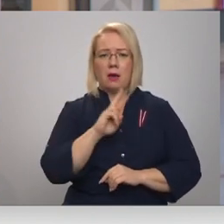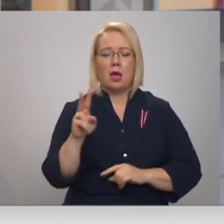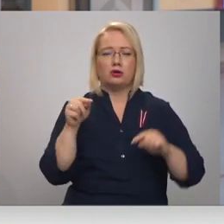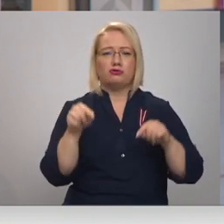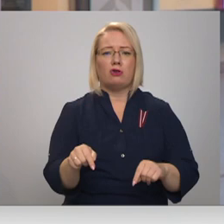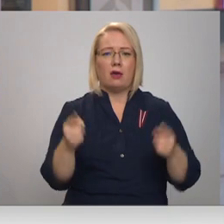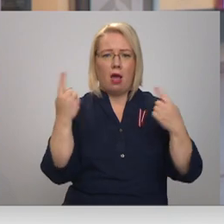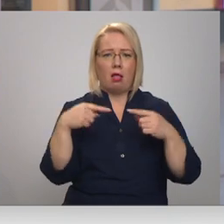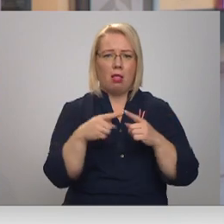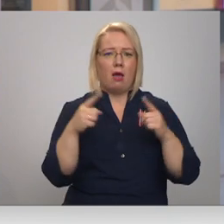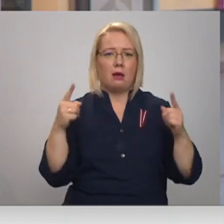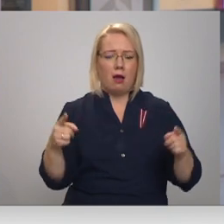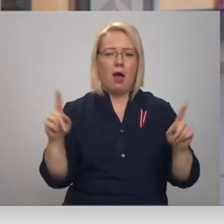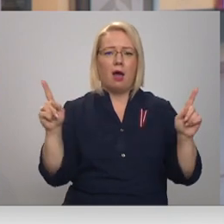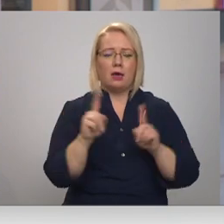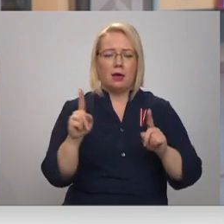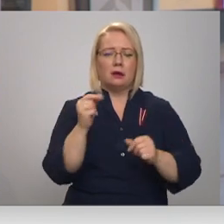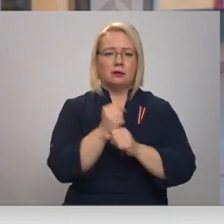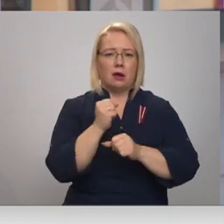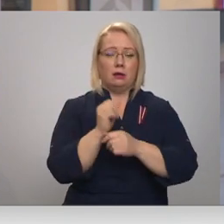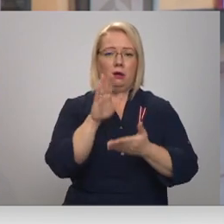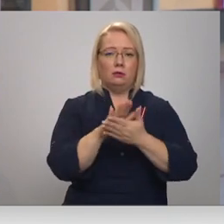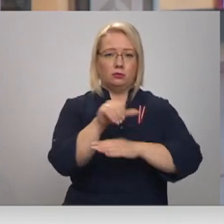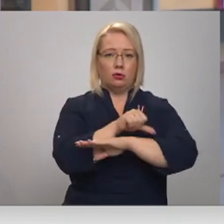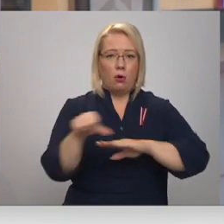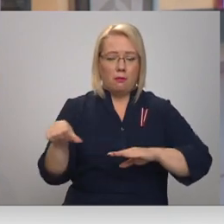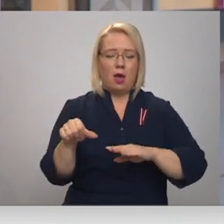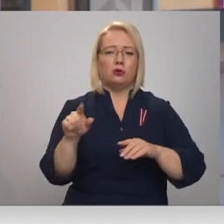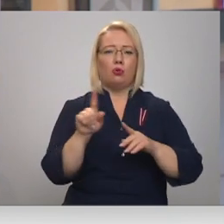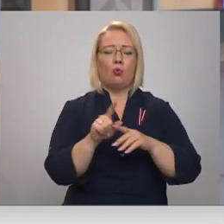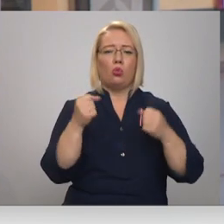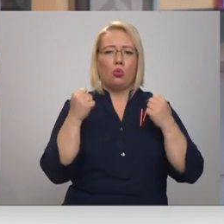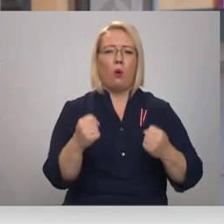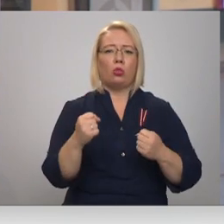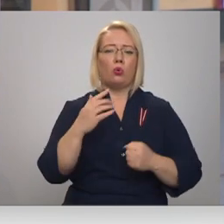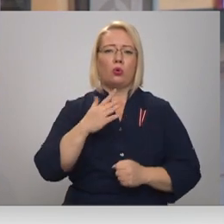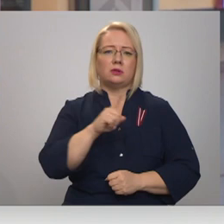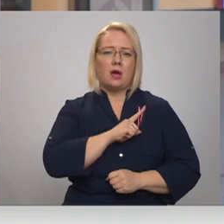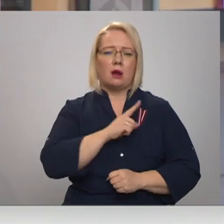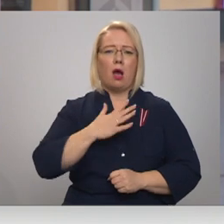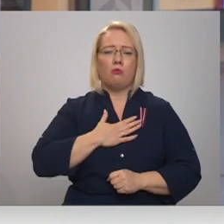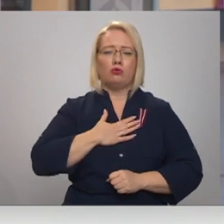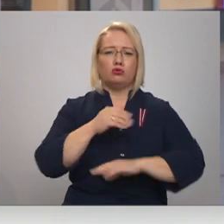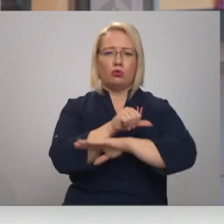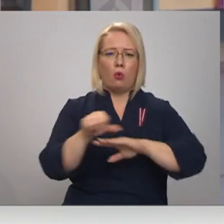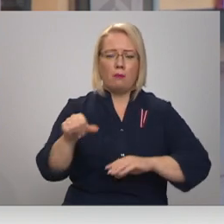laikā ir uz robežas un notur mūsu robežu un neļauj